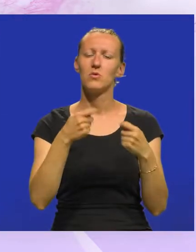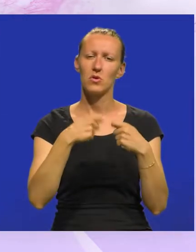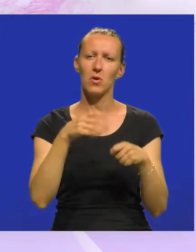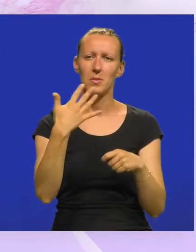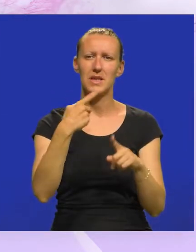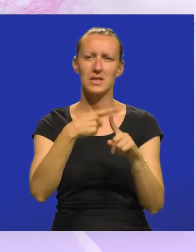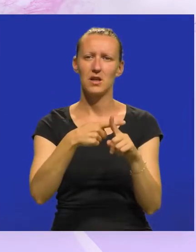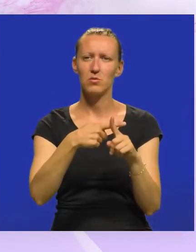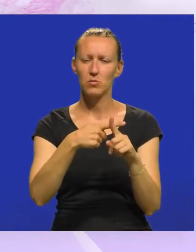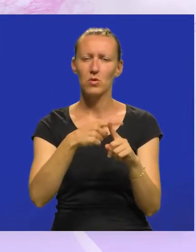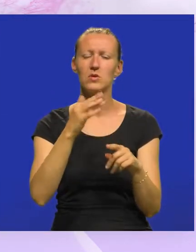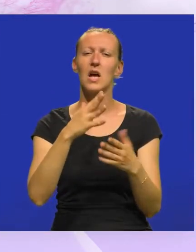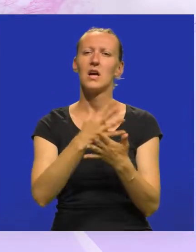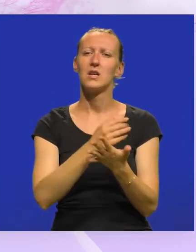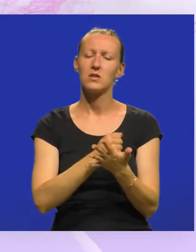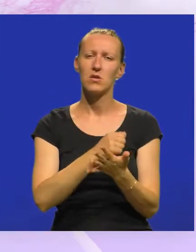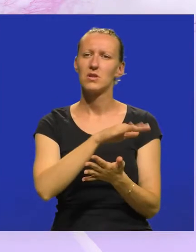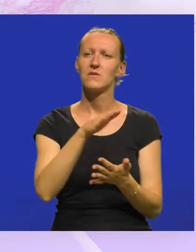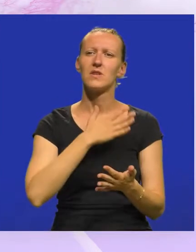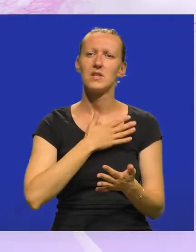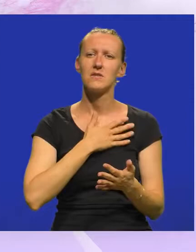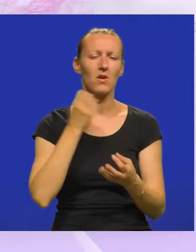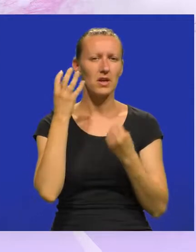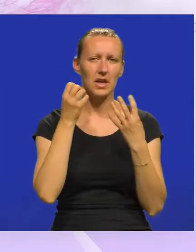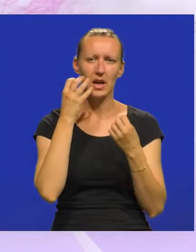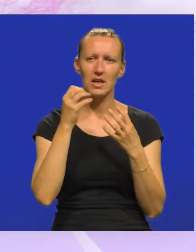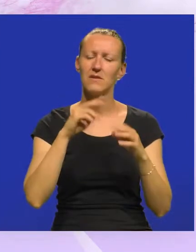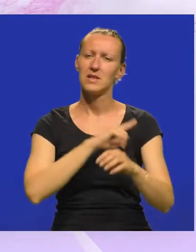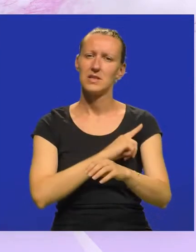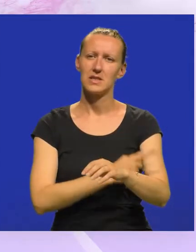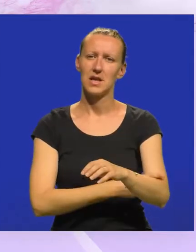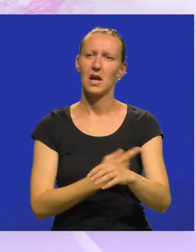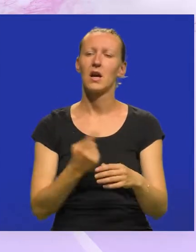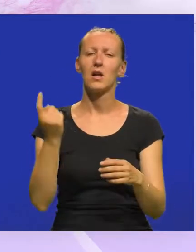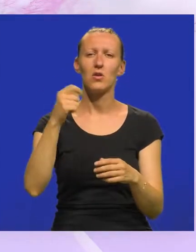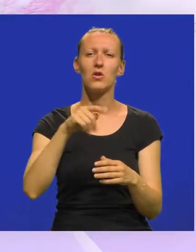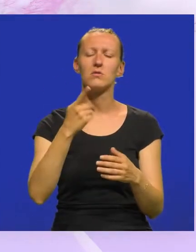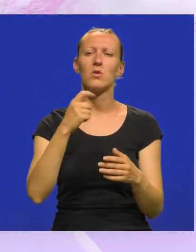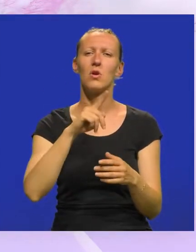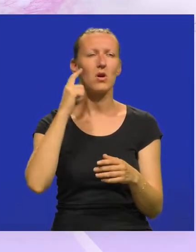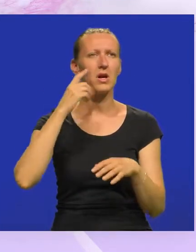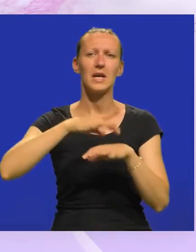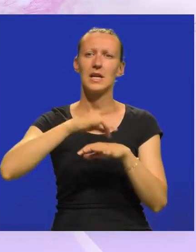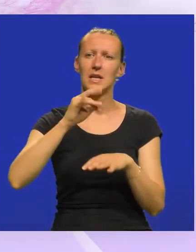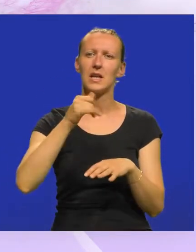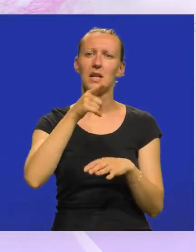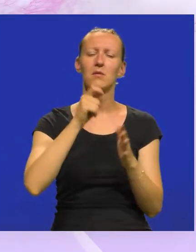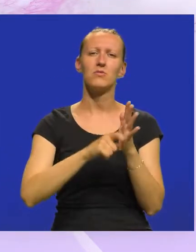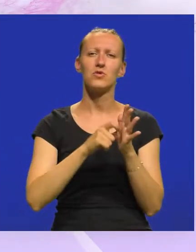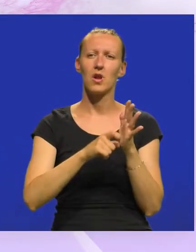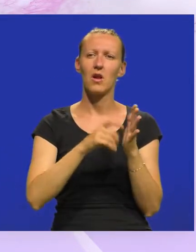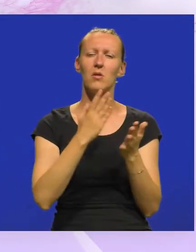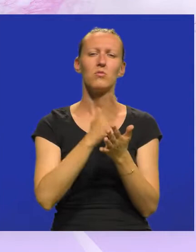kluba 50+, da iskoriste sve svoje kreativne potencijale. Došli smo jednostavno na ideju da tim